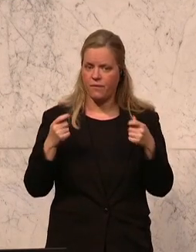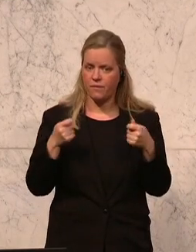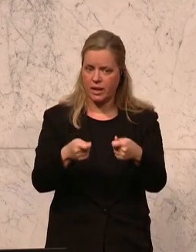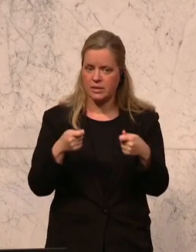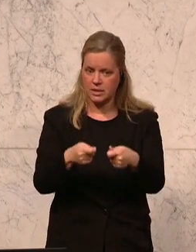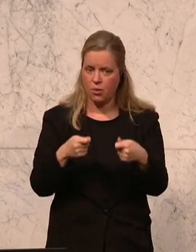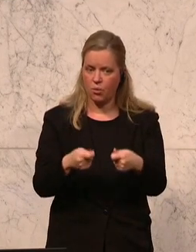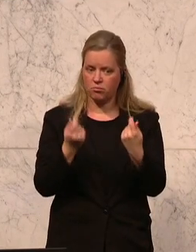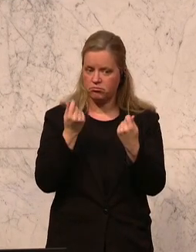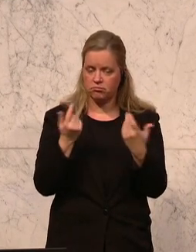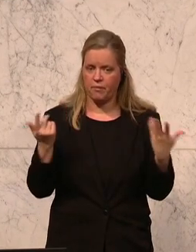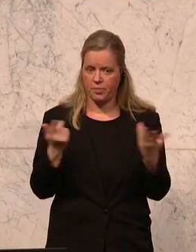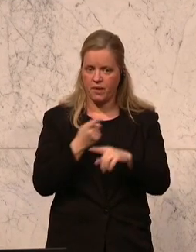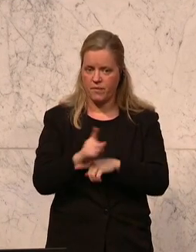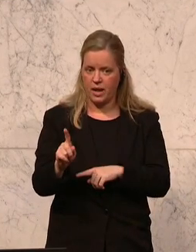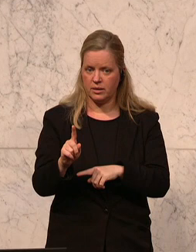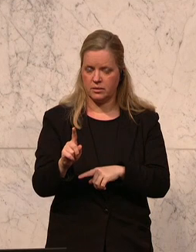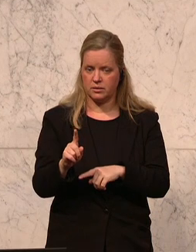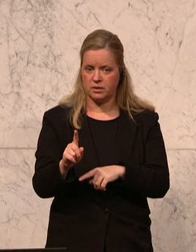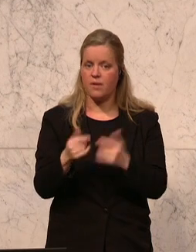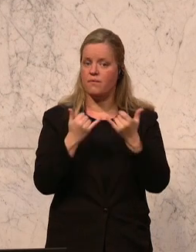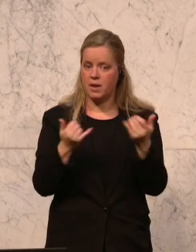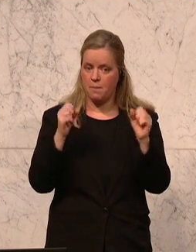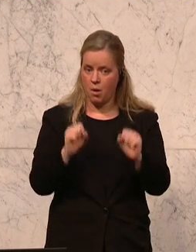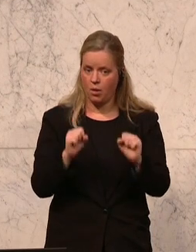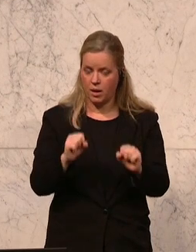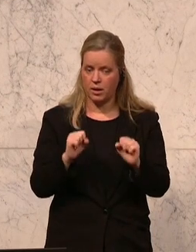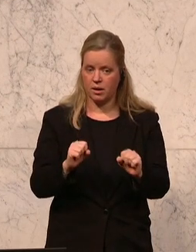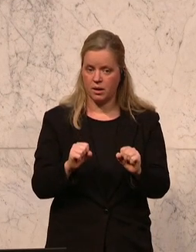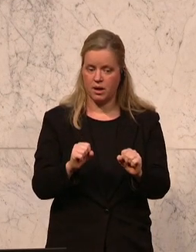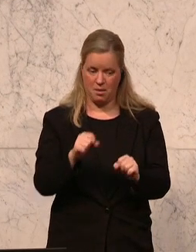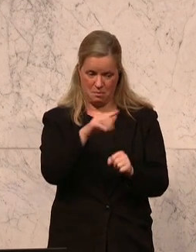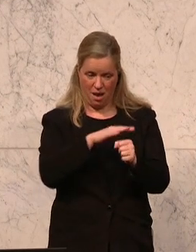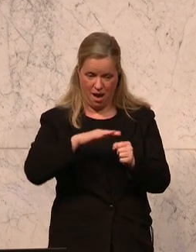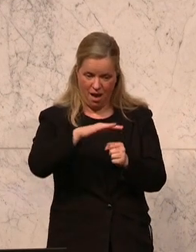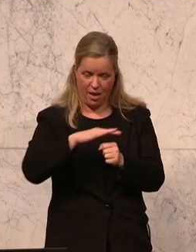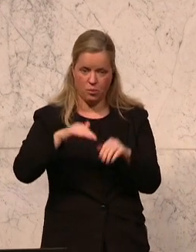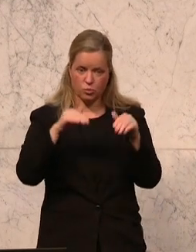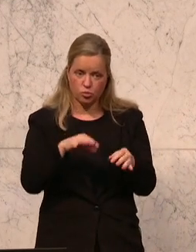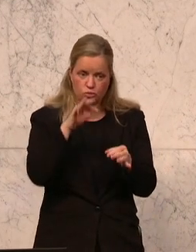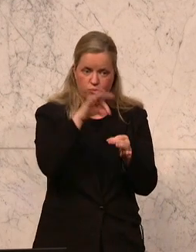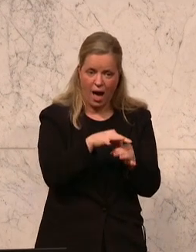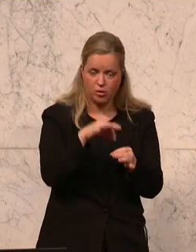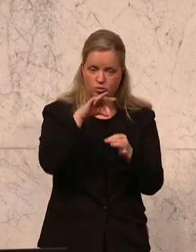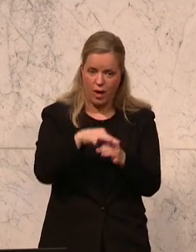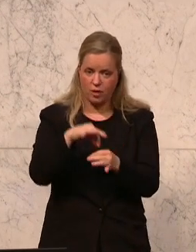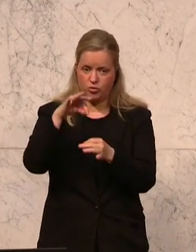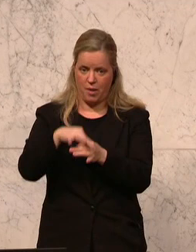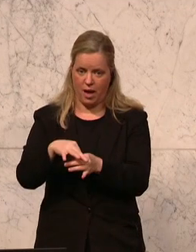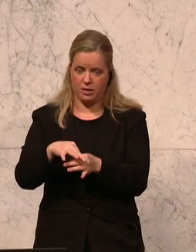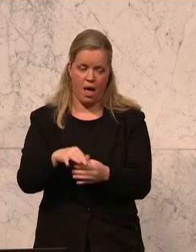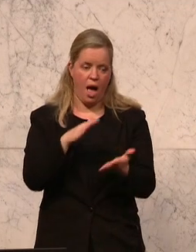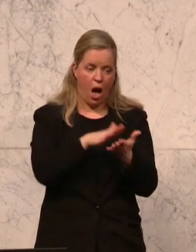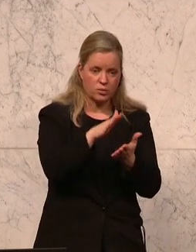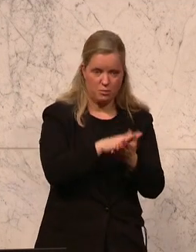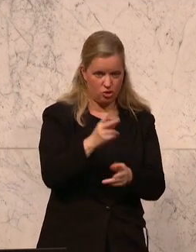Und das wird nicht anders gehen, als bei dem einen oder anderen Bereich einzusparen. Die Ausgaben